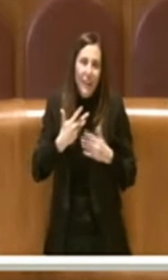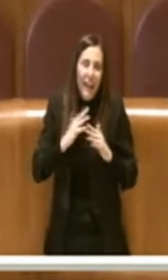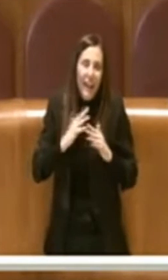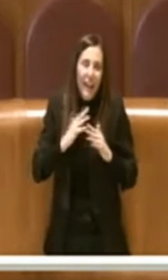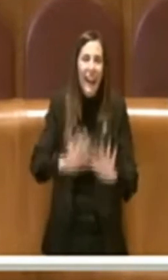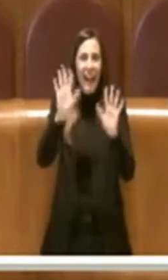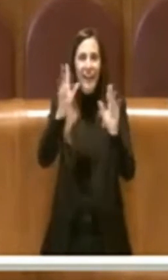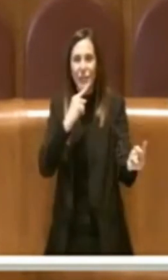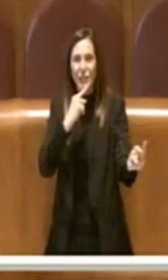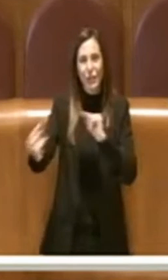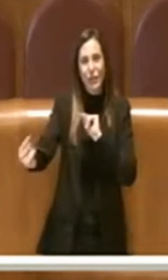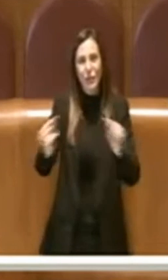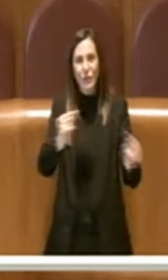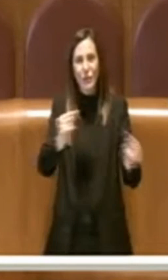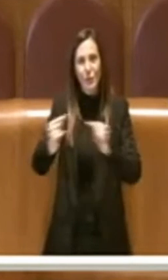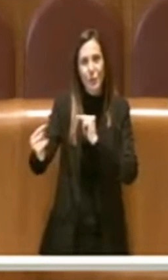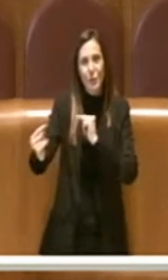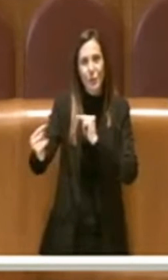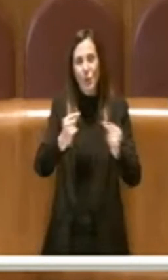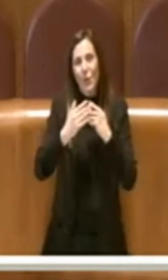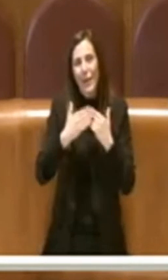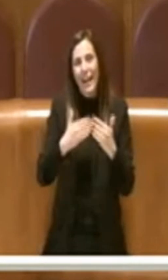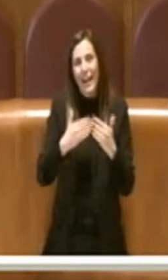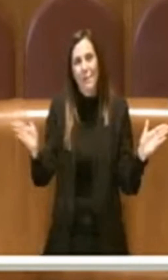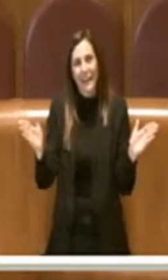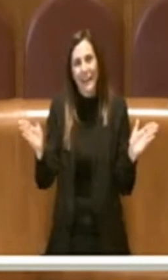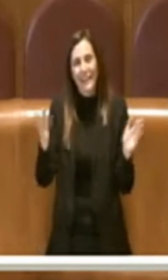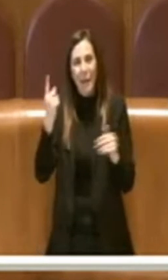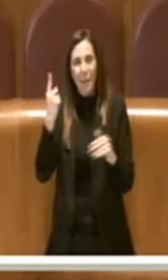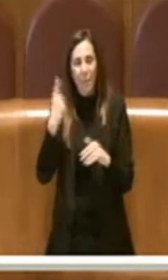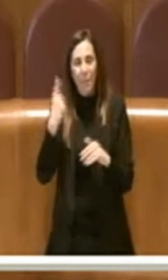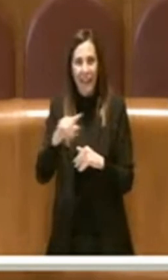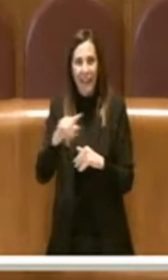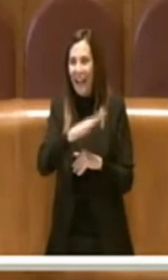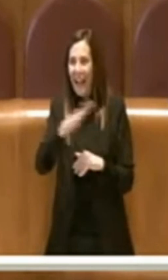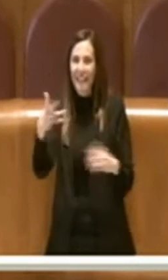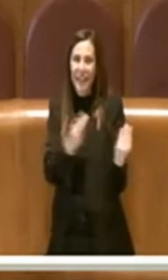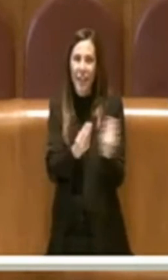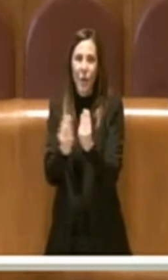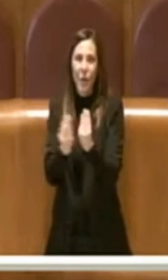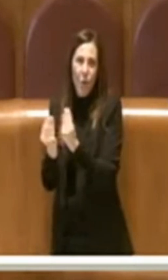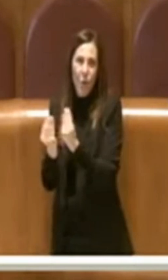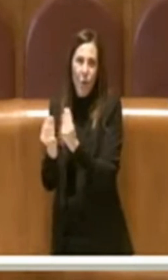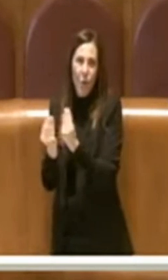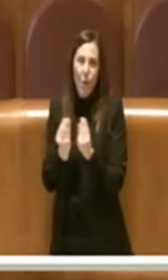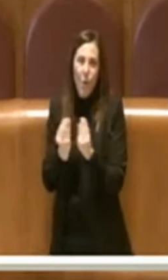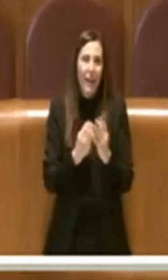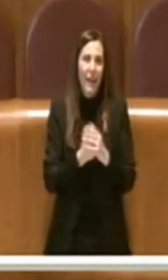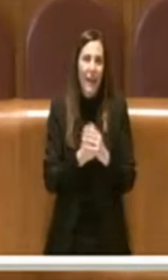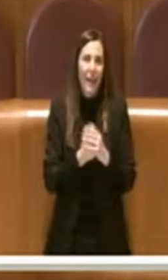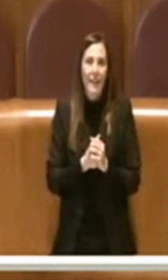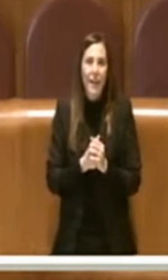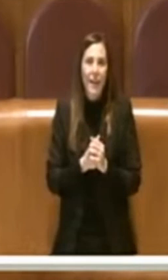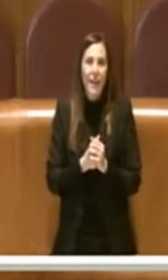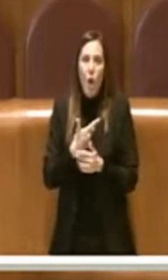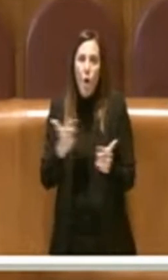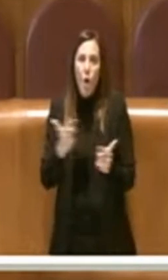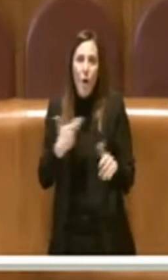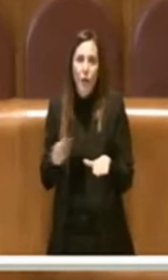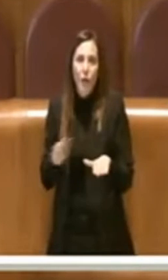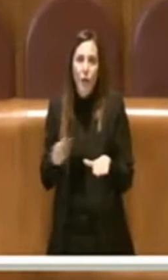discussione aperta anche per gli altri colleghi e non aggiungo altro.